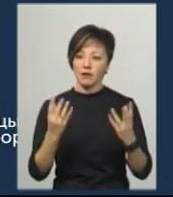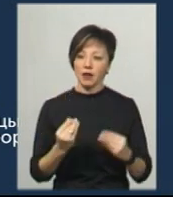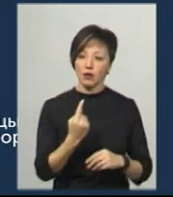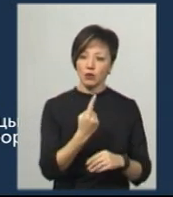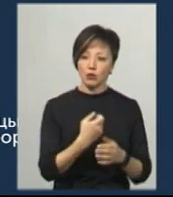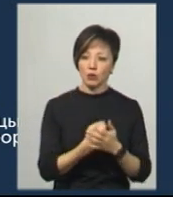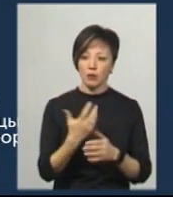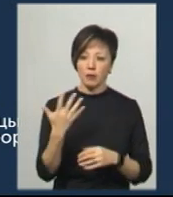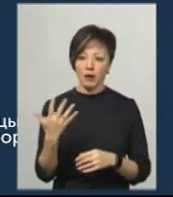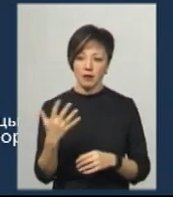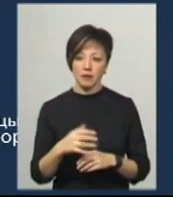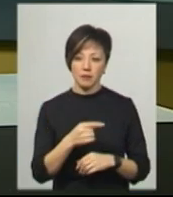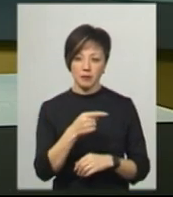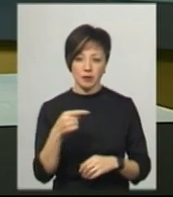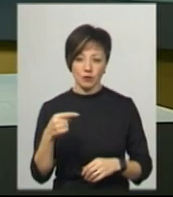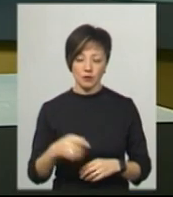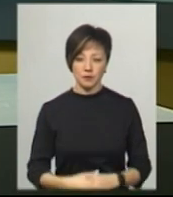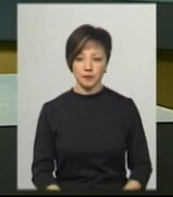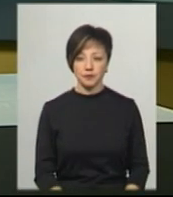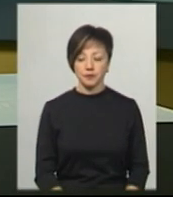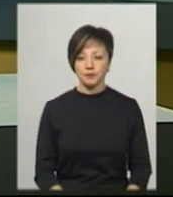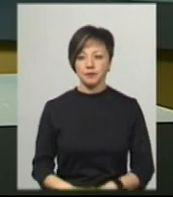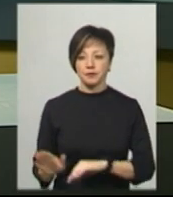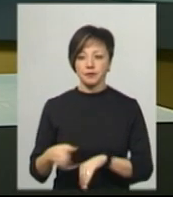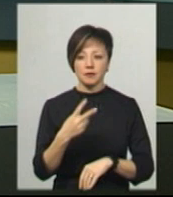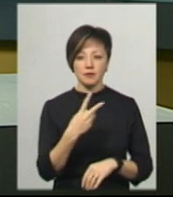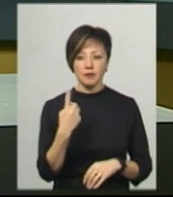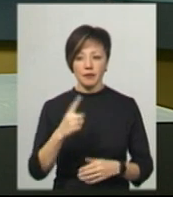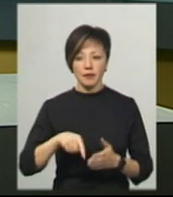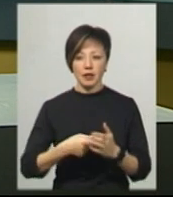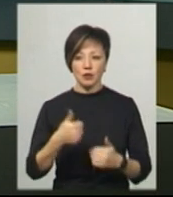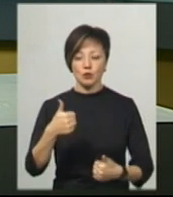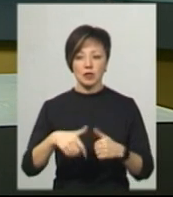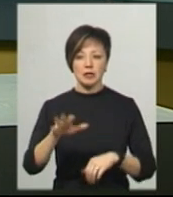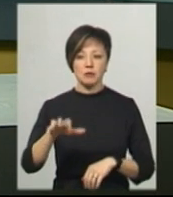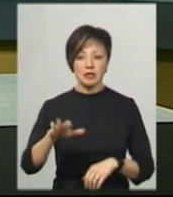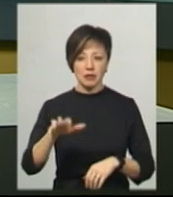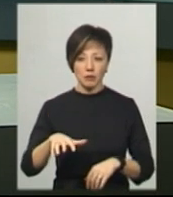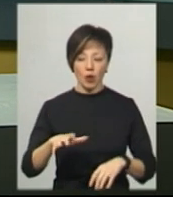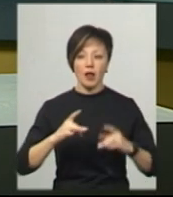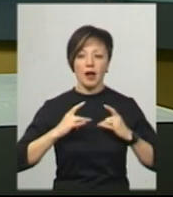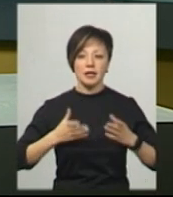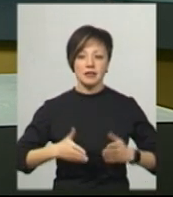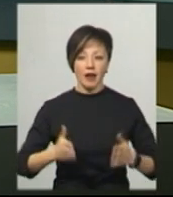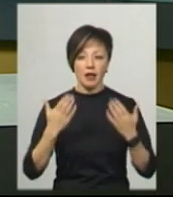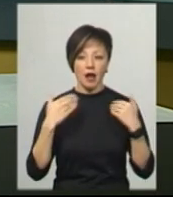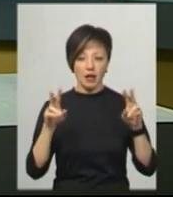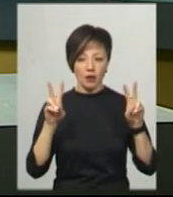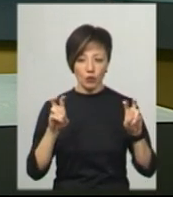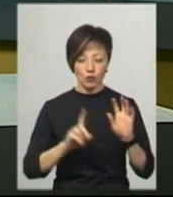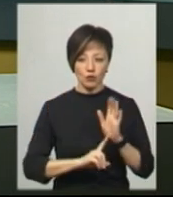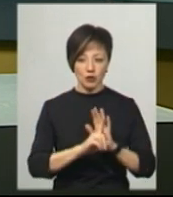1 до 5, нижче нуля. 21-й міський турнір з баскетболу «Різдвяні канікули» розпочалися у